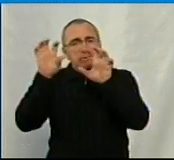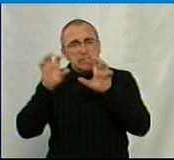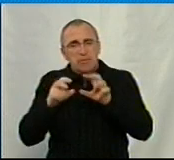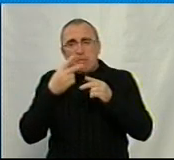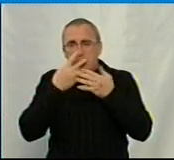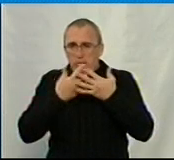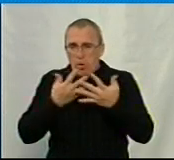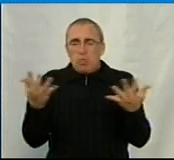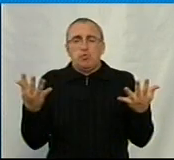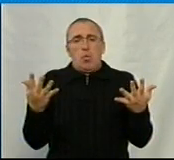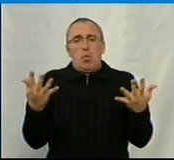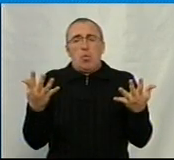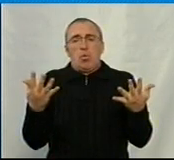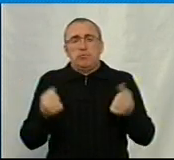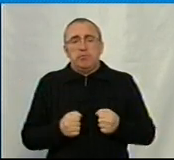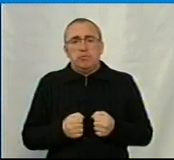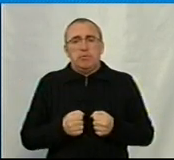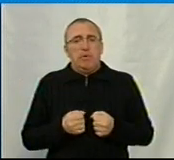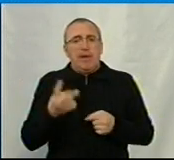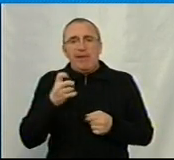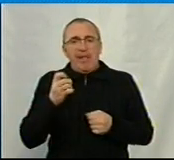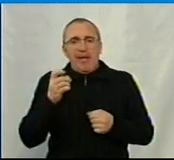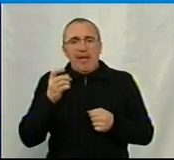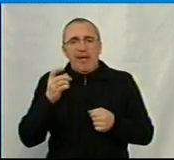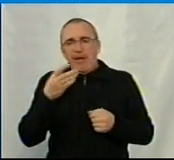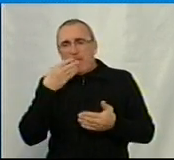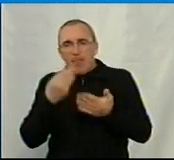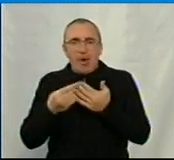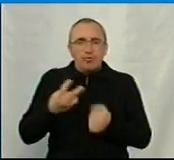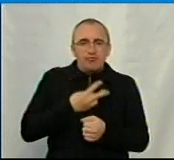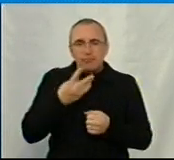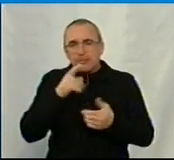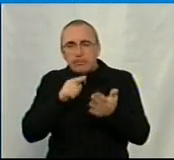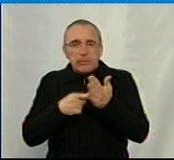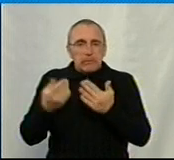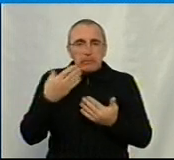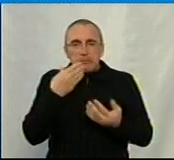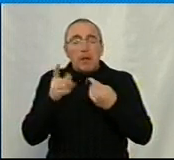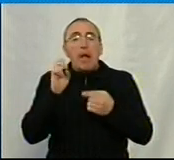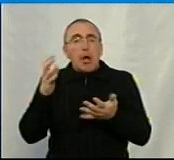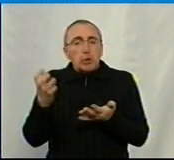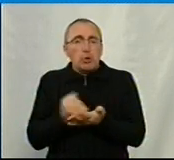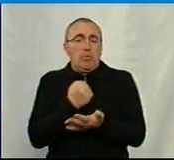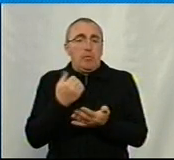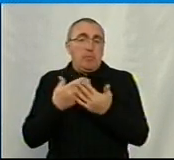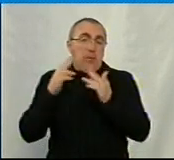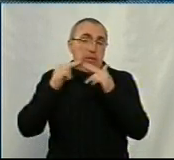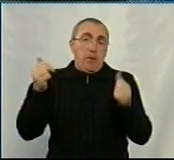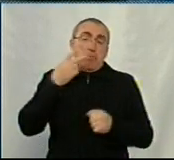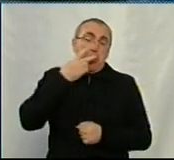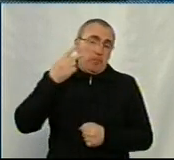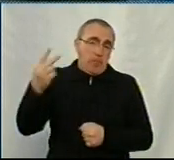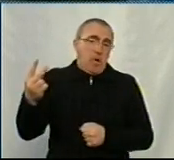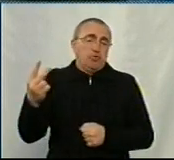прозорості, незангажованості в вирішенні тих чи інших питань. Як цього досягти? В Дніпрі ми бачили,